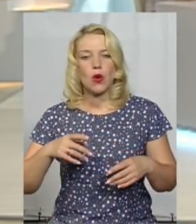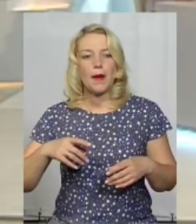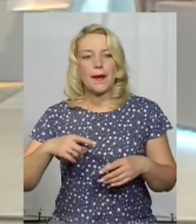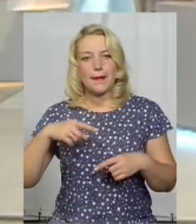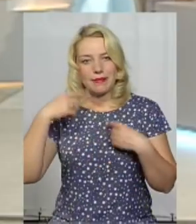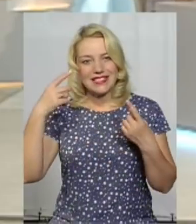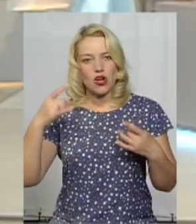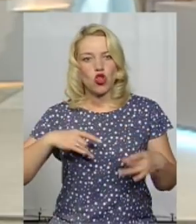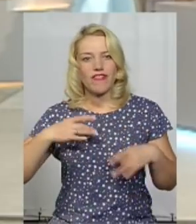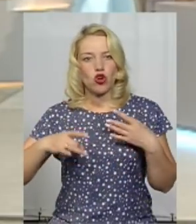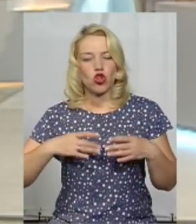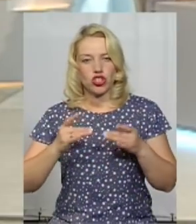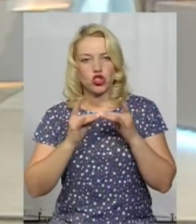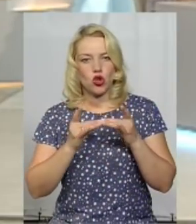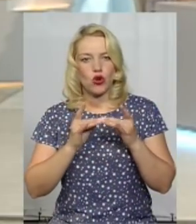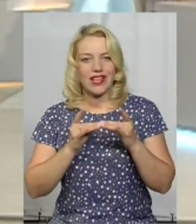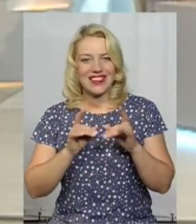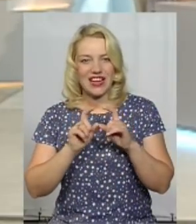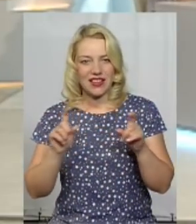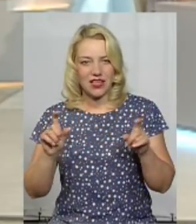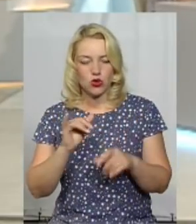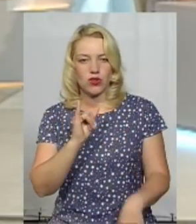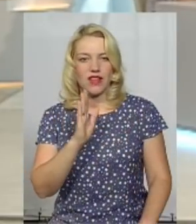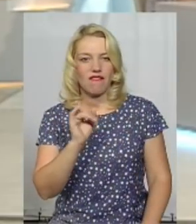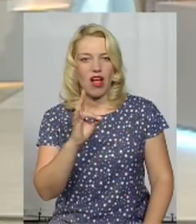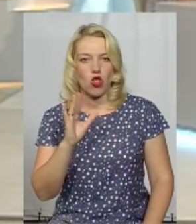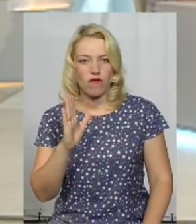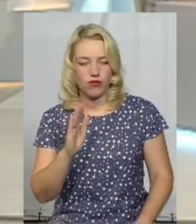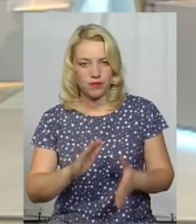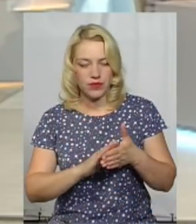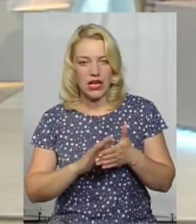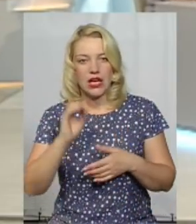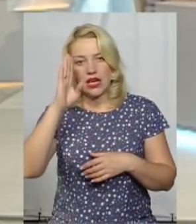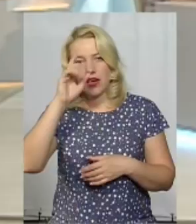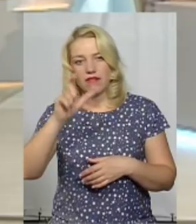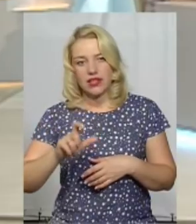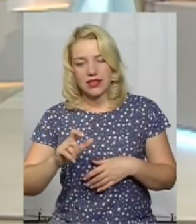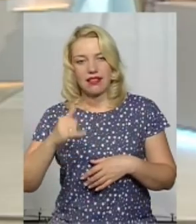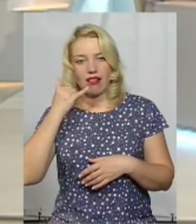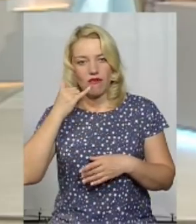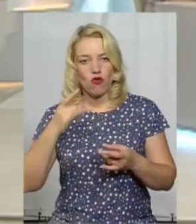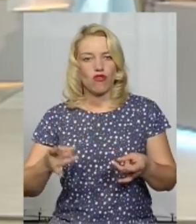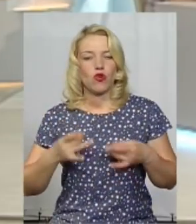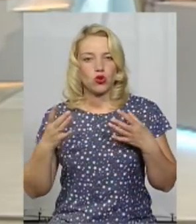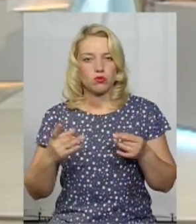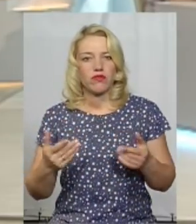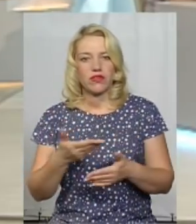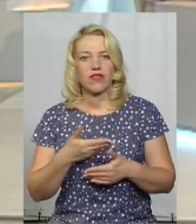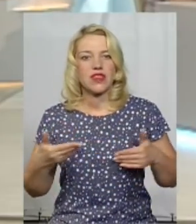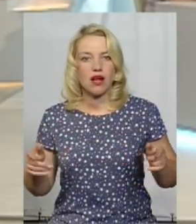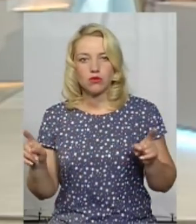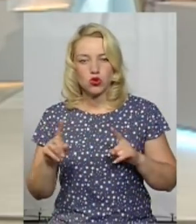інтернату Володимиром Івановим. І він телефоном нам розповів, що